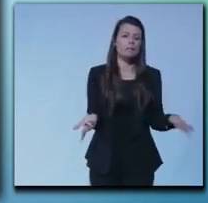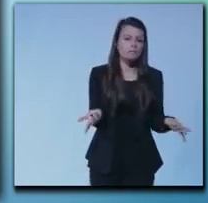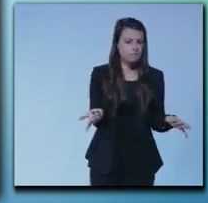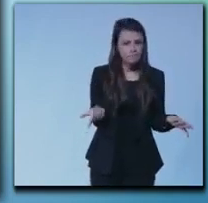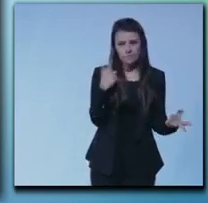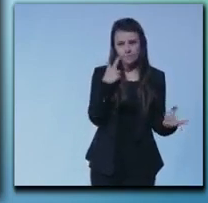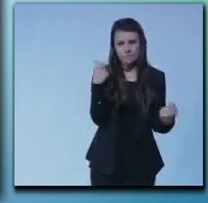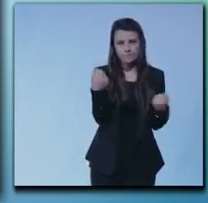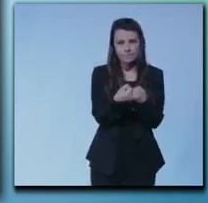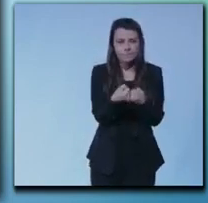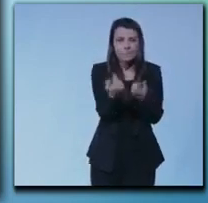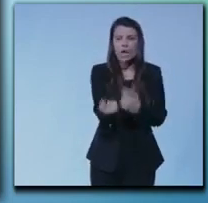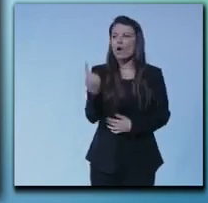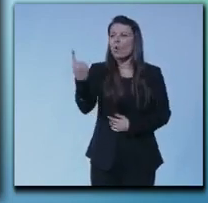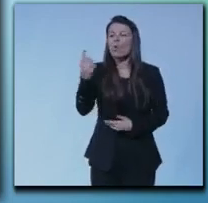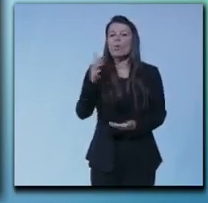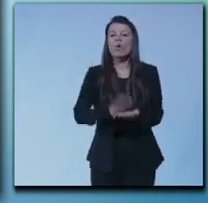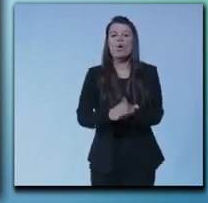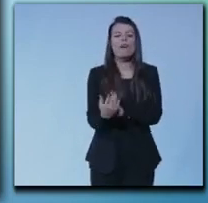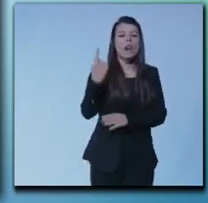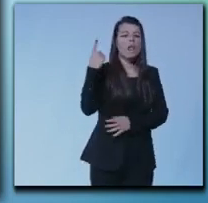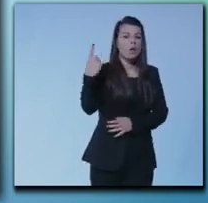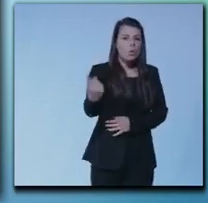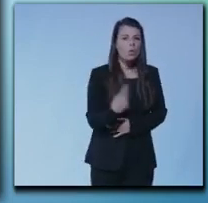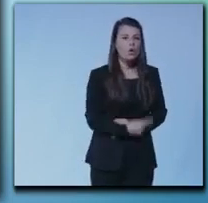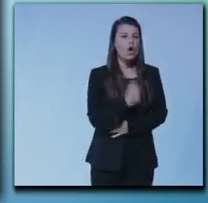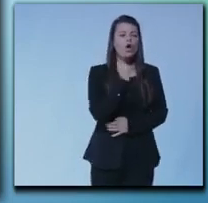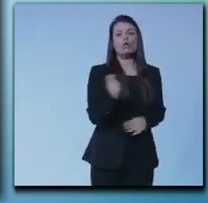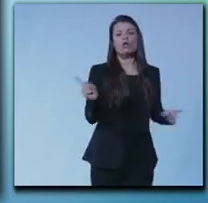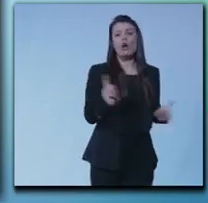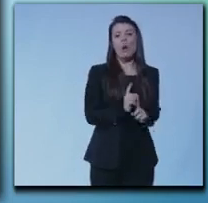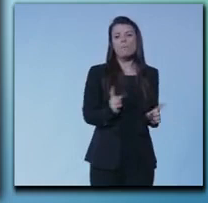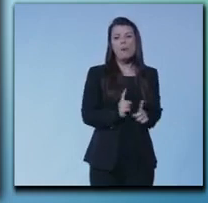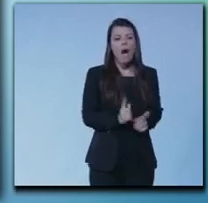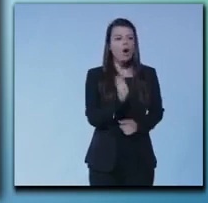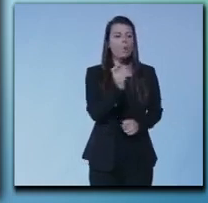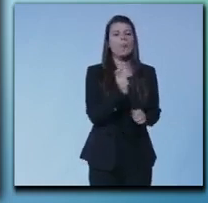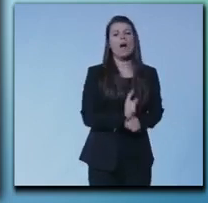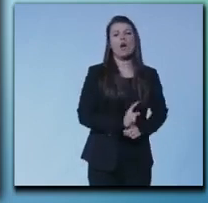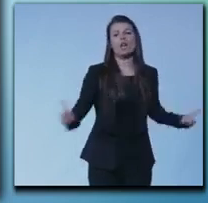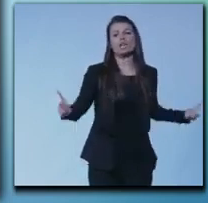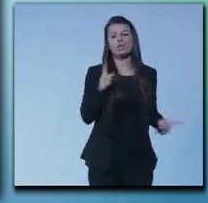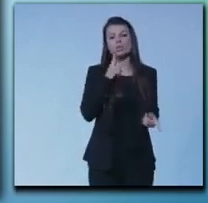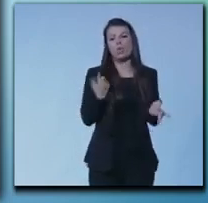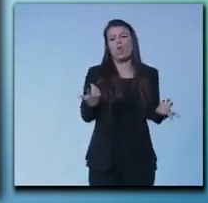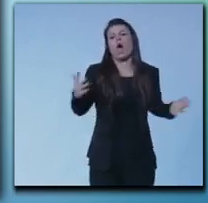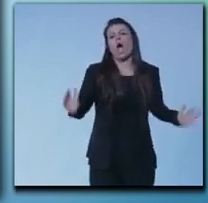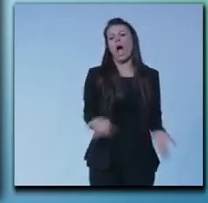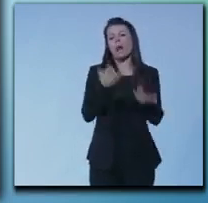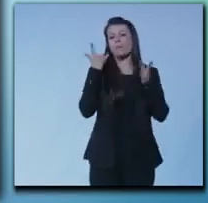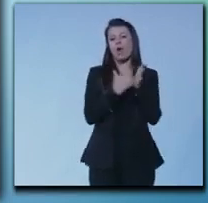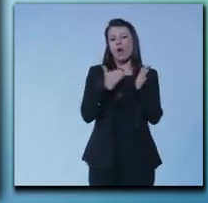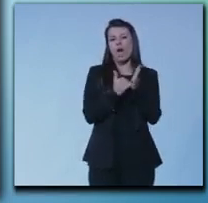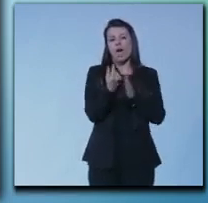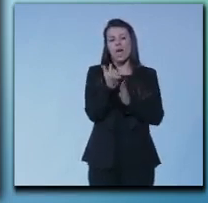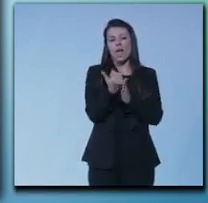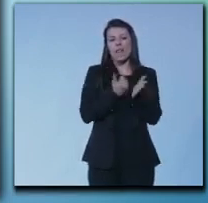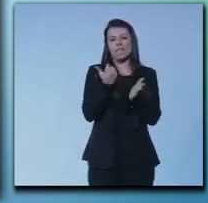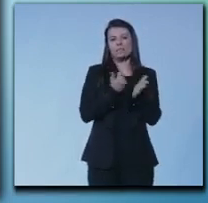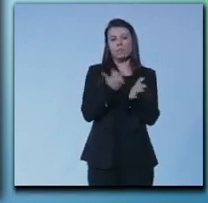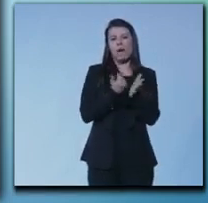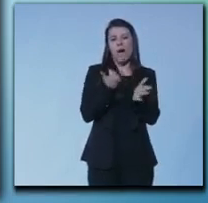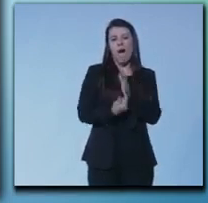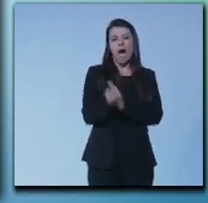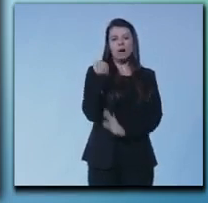dell'uno vale uno e del non pago niente nessuno così risparmio ce lo diciamo è una fesseria se io devo